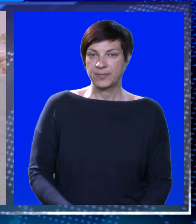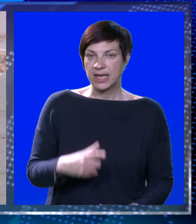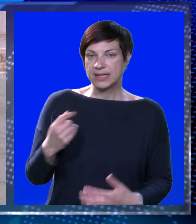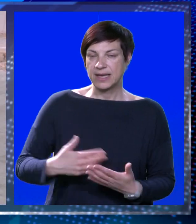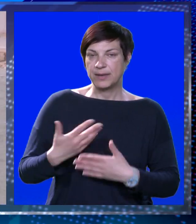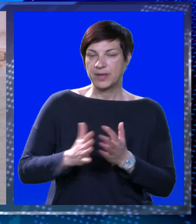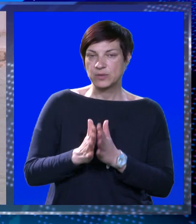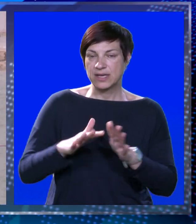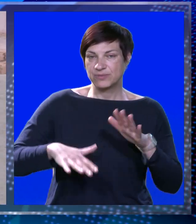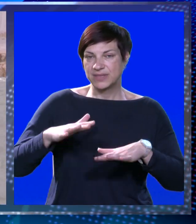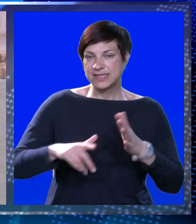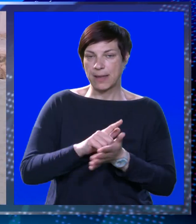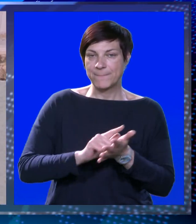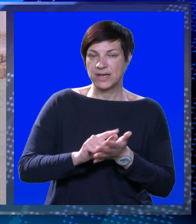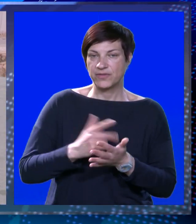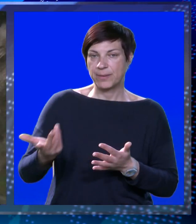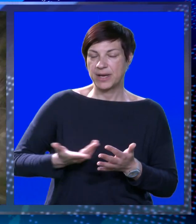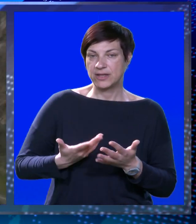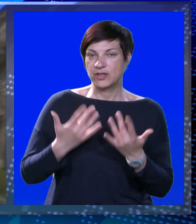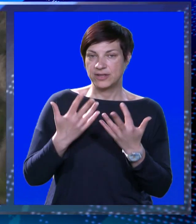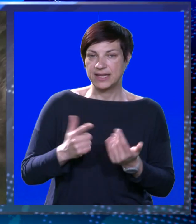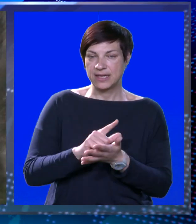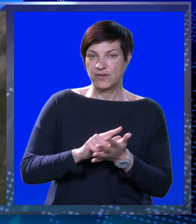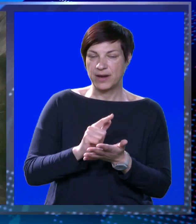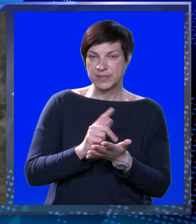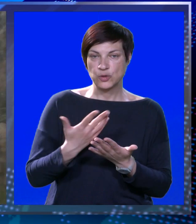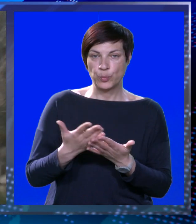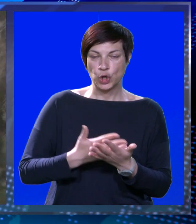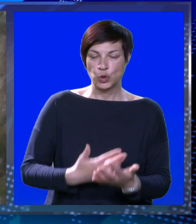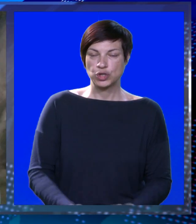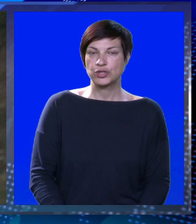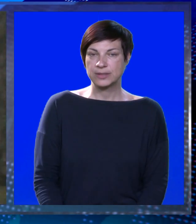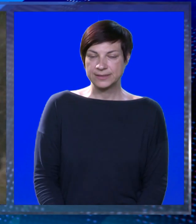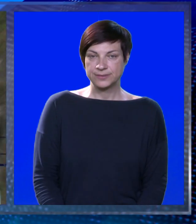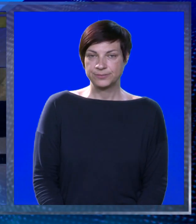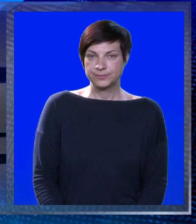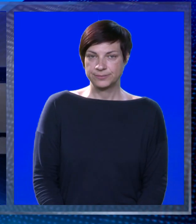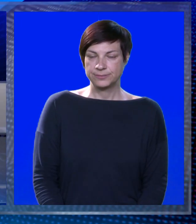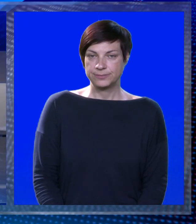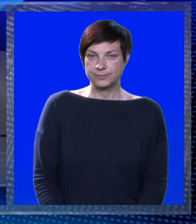I dani pred nama u znaku nestabilnog vremena. Donosimo i detaljnu vikend vremensku prognozu.